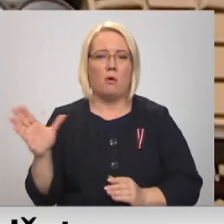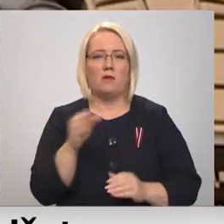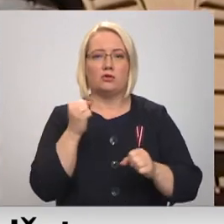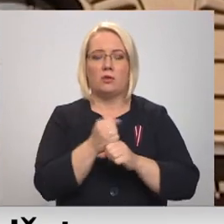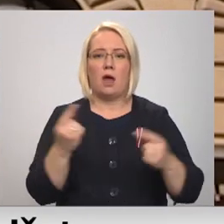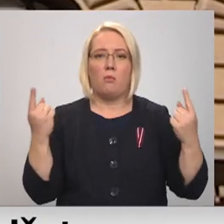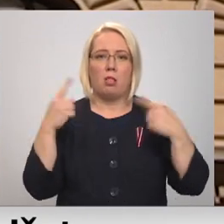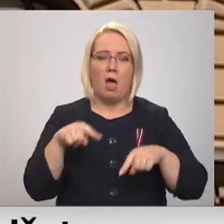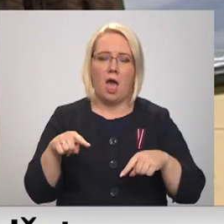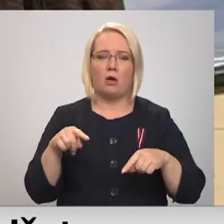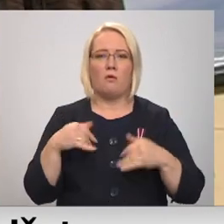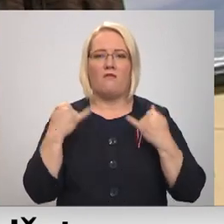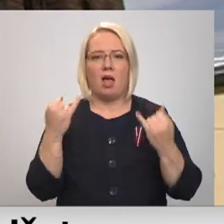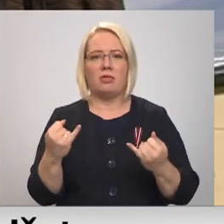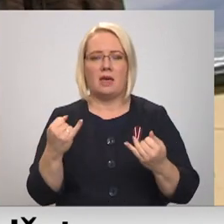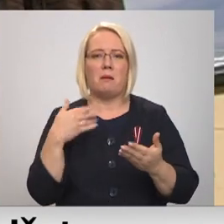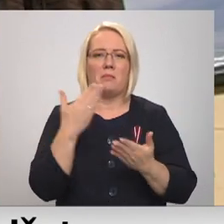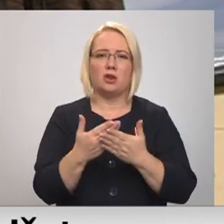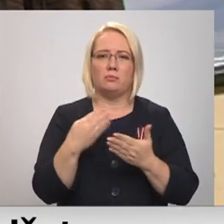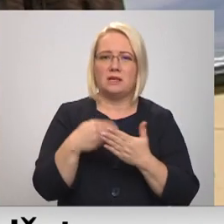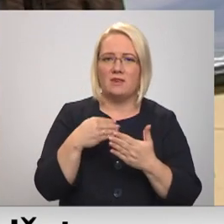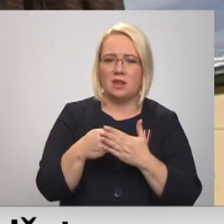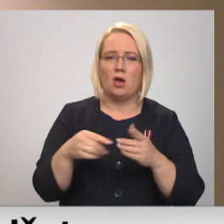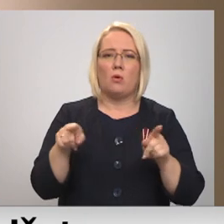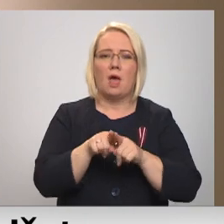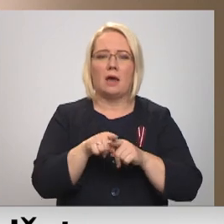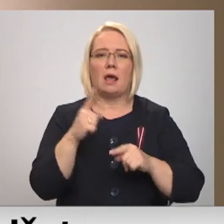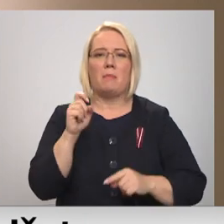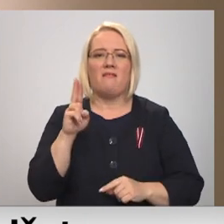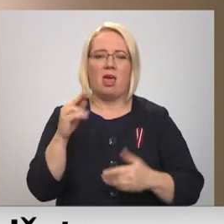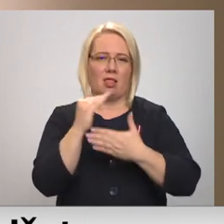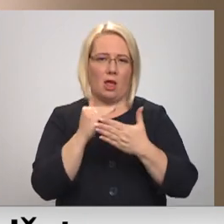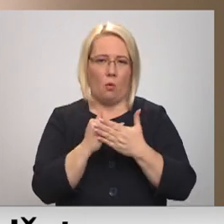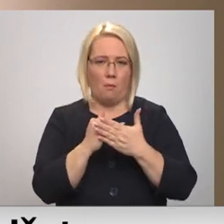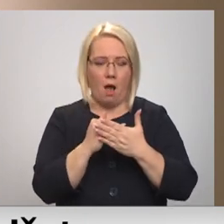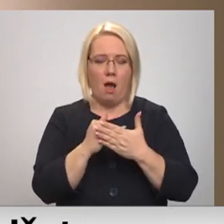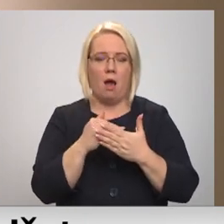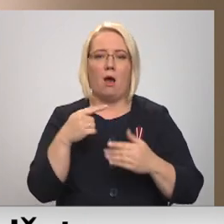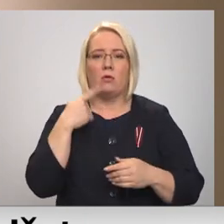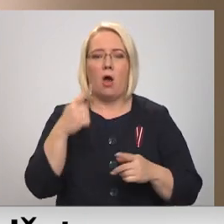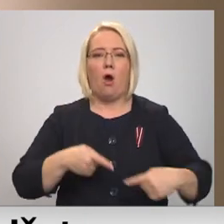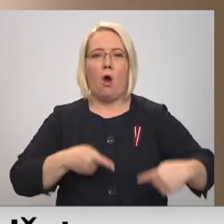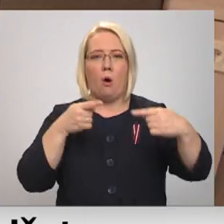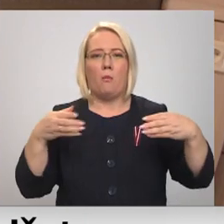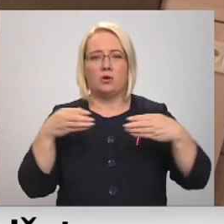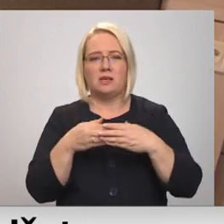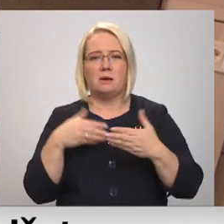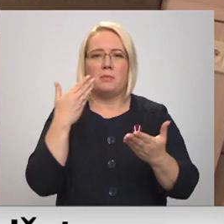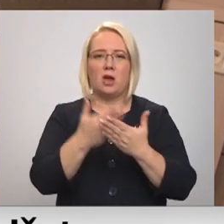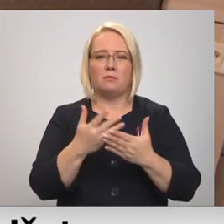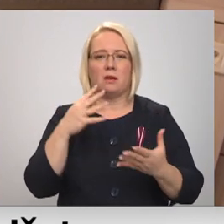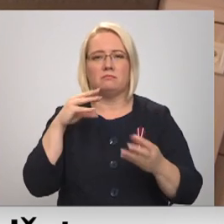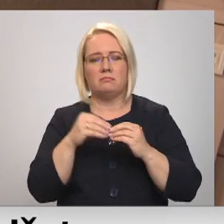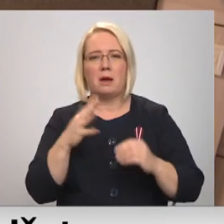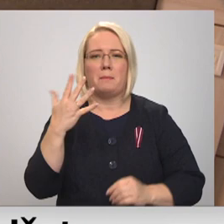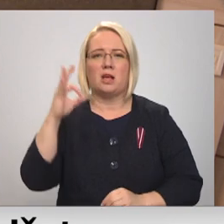veltīja priekšlikuma izvērtēšanai grozījumiem pievienotās vērtības likumā. Deputāta atbalsta neguva aposīcijas priekšlikums par pazeminātās 5